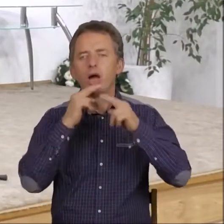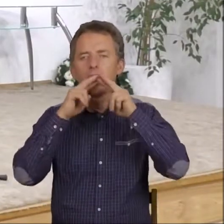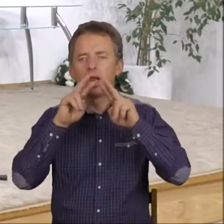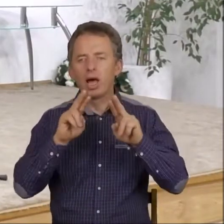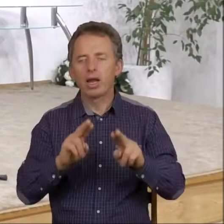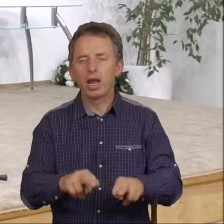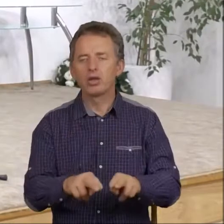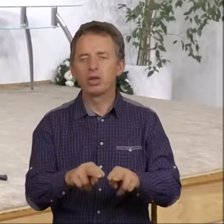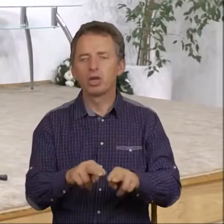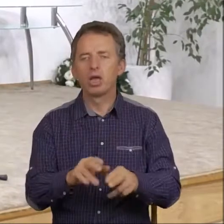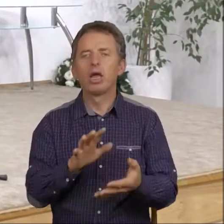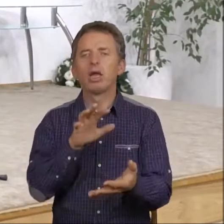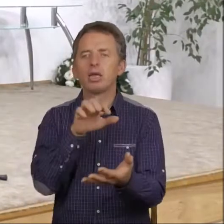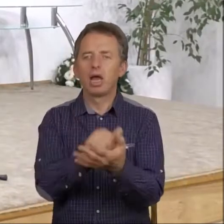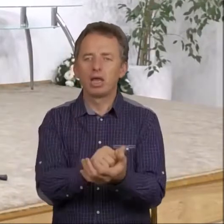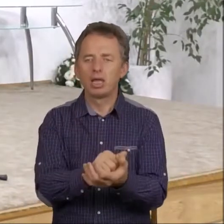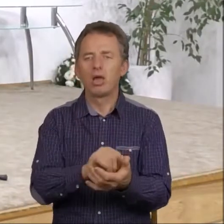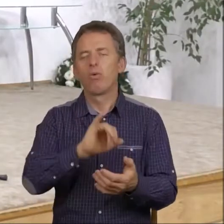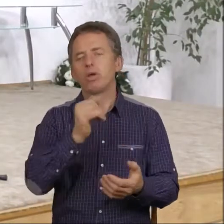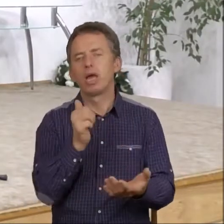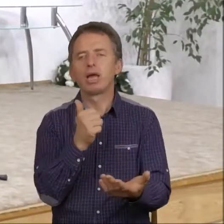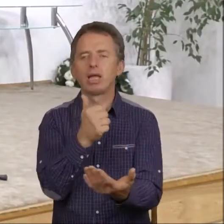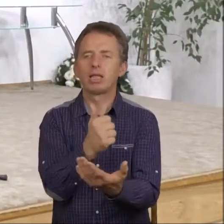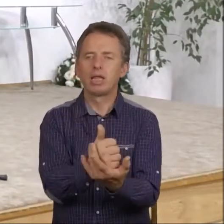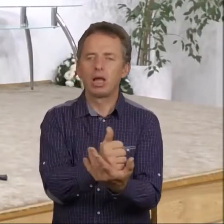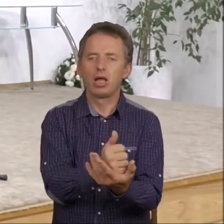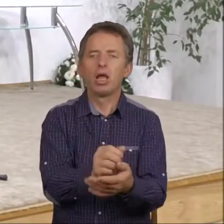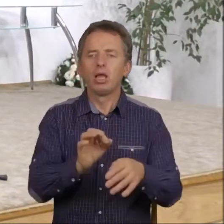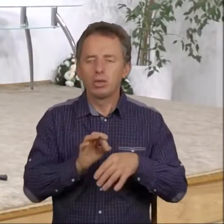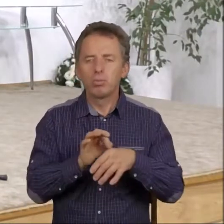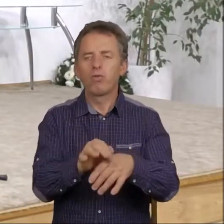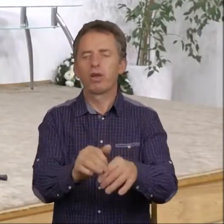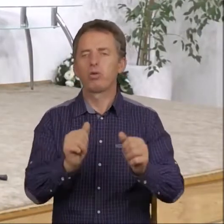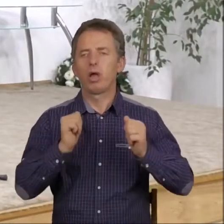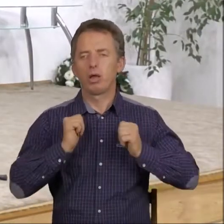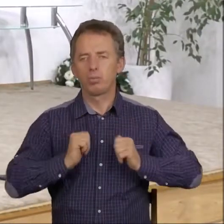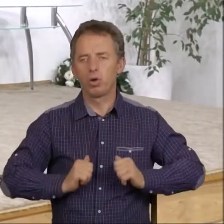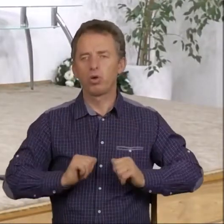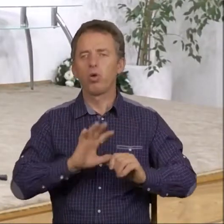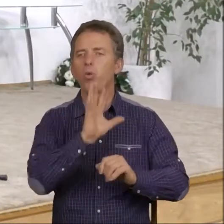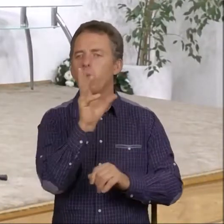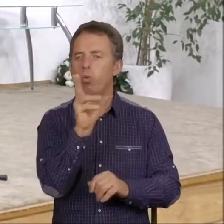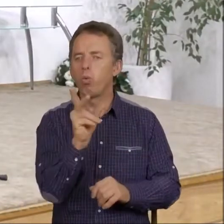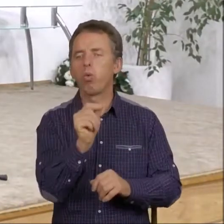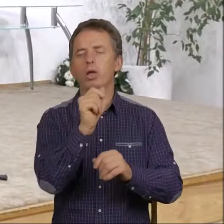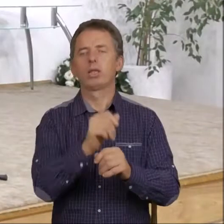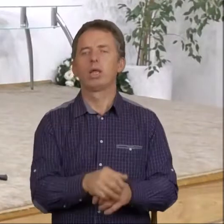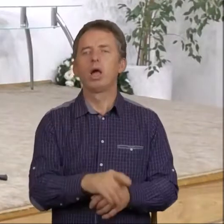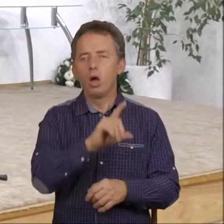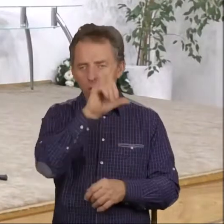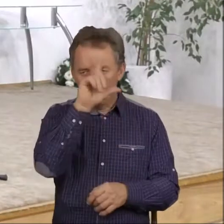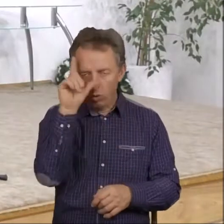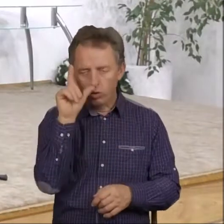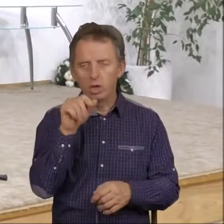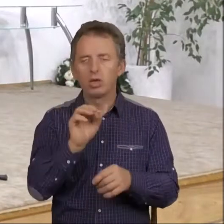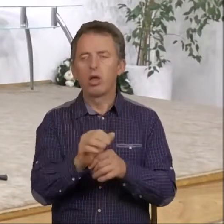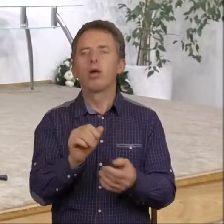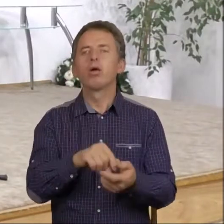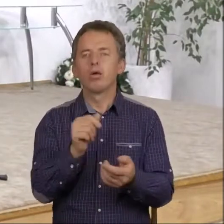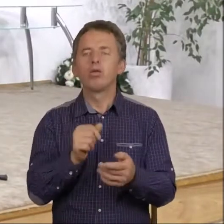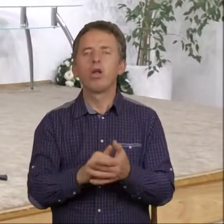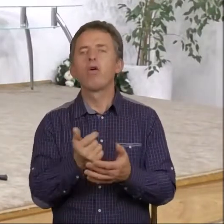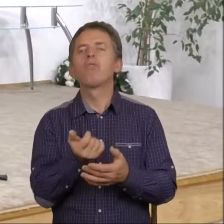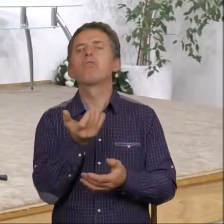zajęła jakieś stanowisko, wprowadziła spokój, ład. Ludzie są skłonni naprawdę do